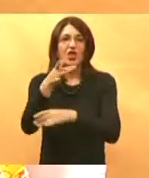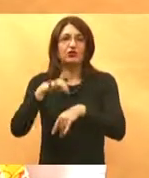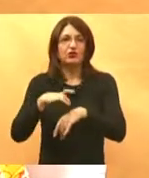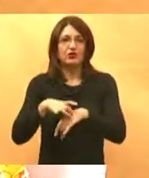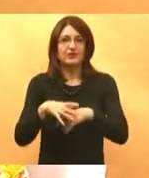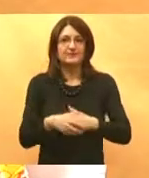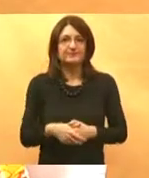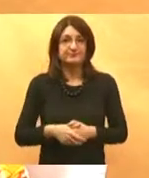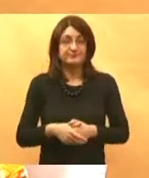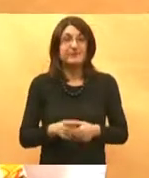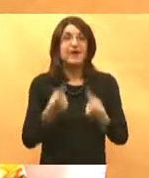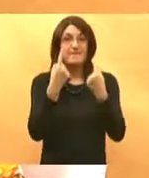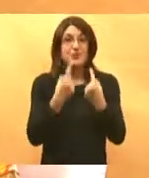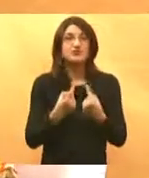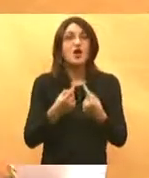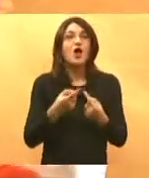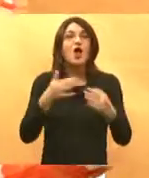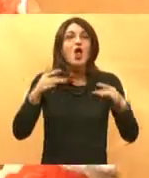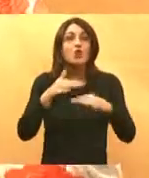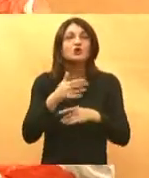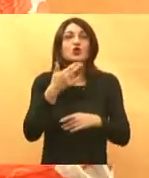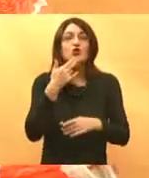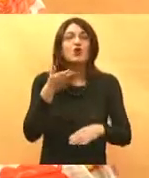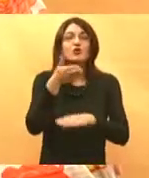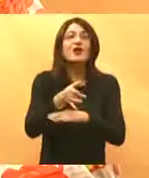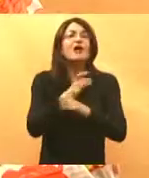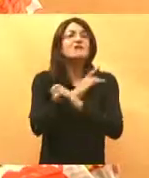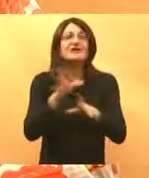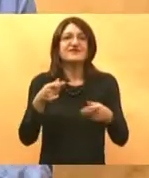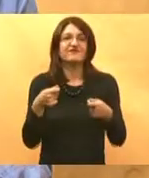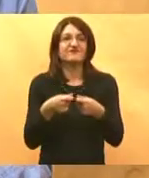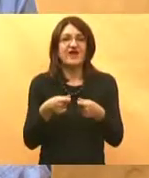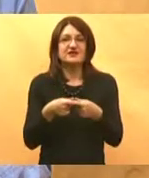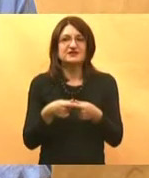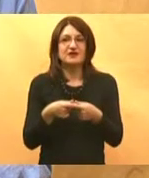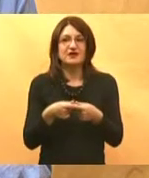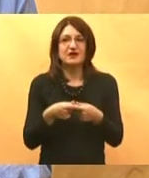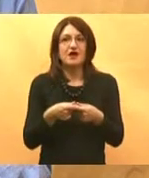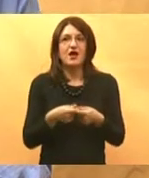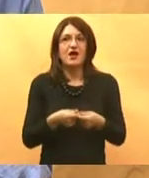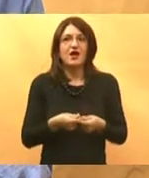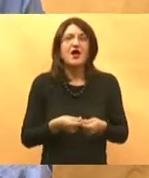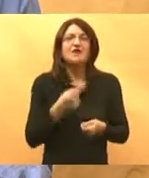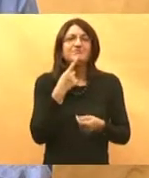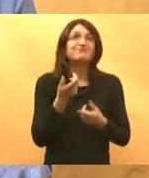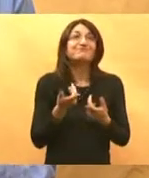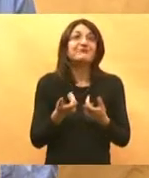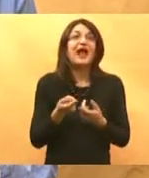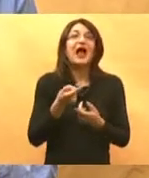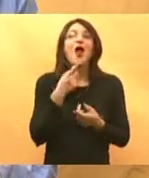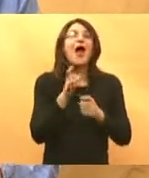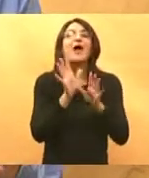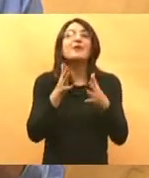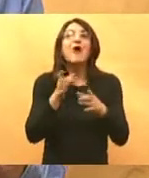Postoje određene grupe pacijenta koje dolaze. Bez veze, bez razloga. Iako nikad ne postoji dolazak pacijenta ili vrlo rijetko postoji bez